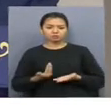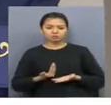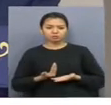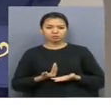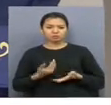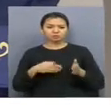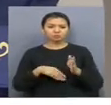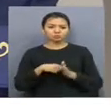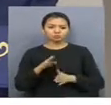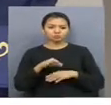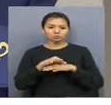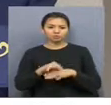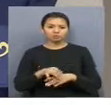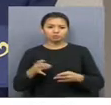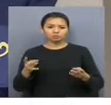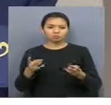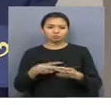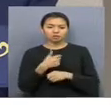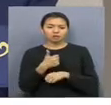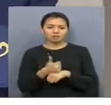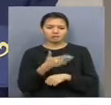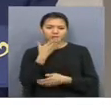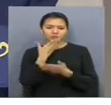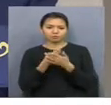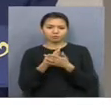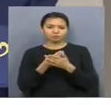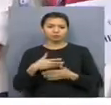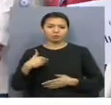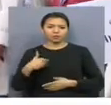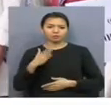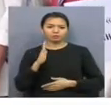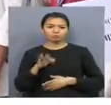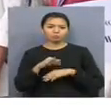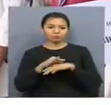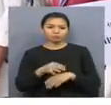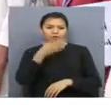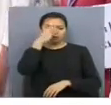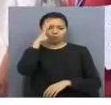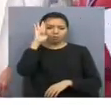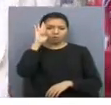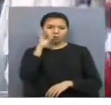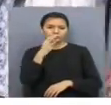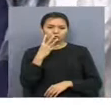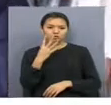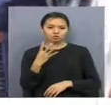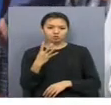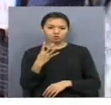жағдайын, жақсартуға үлкен өзінің ұқпалын дегізеді. Ақмылы ұлысында төрт